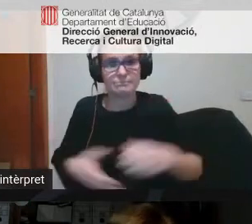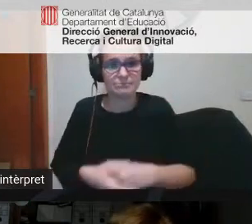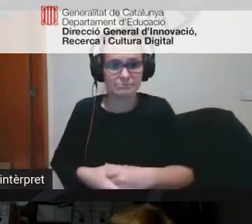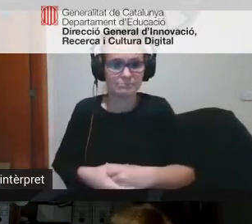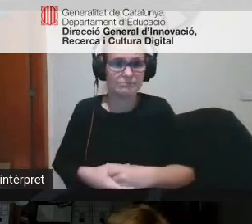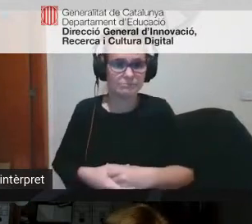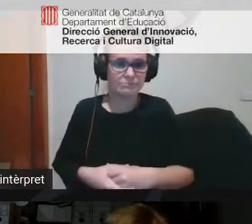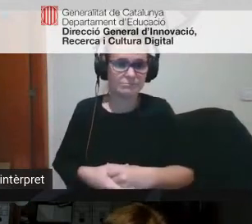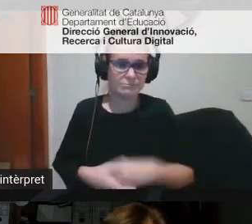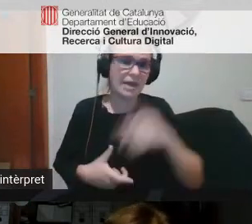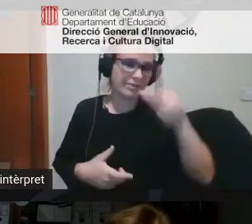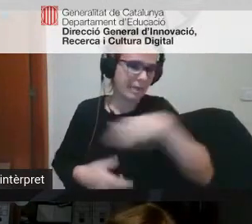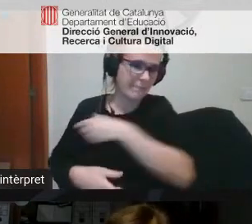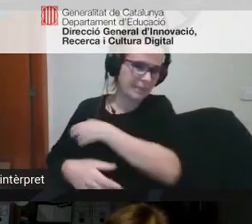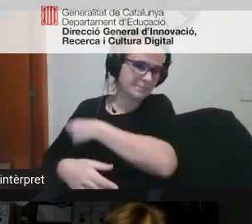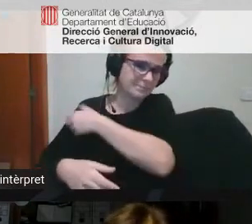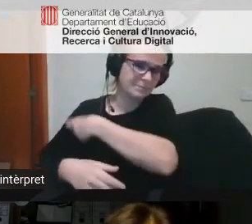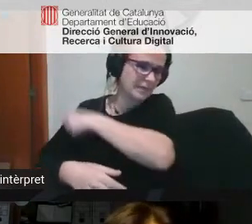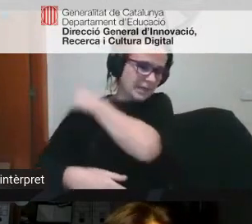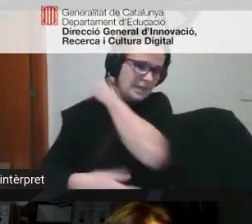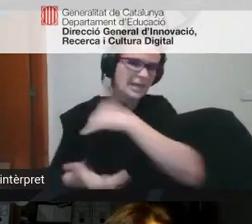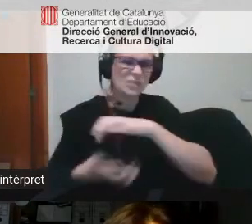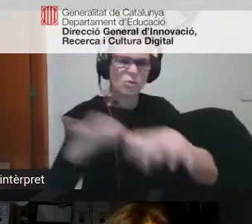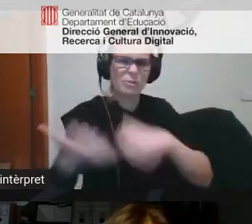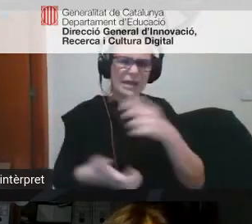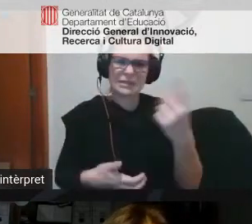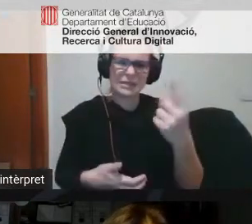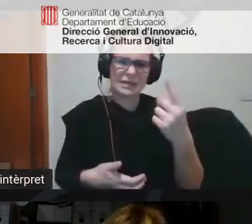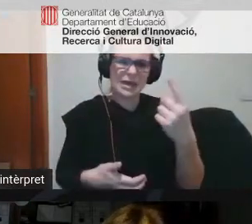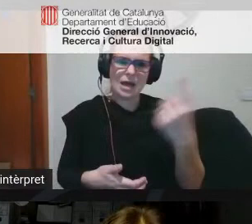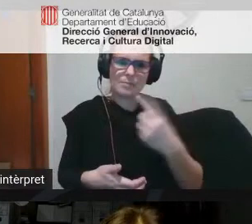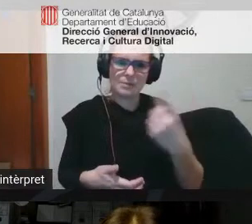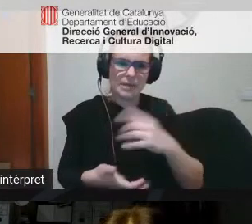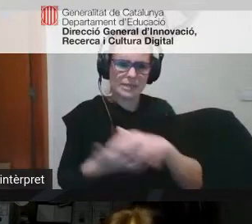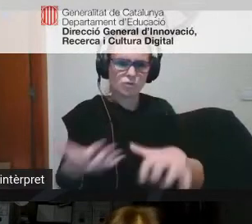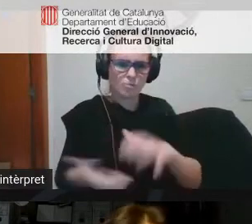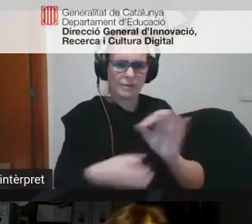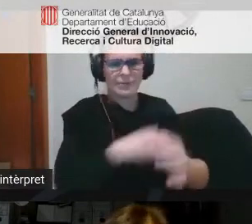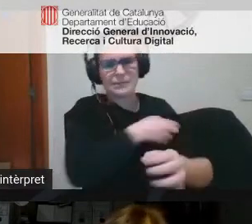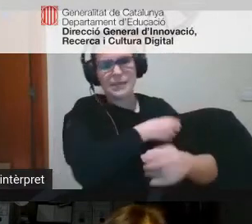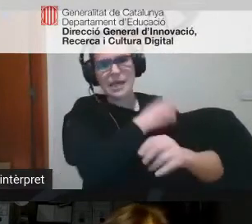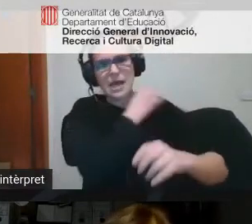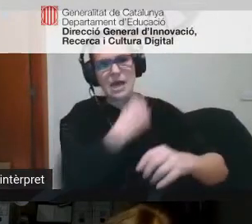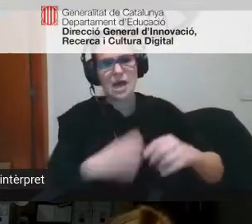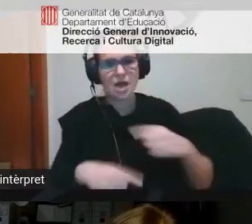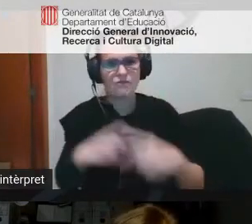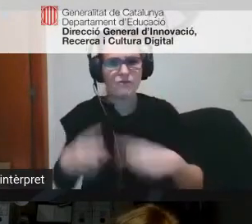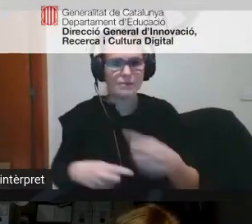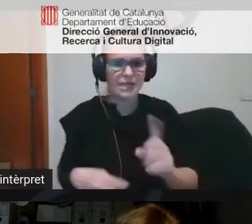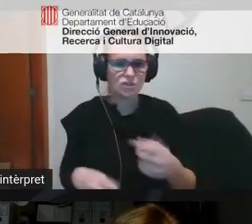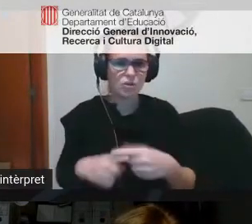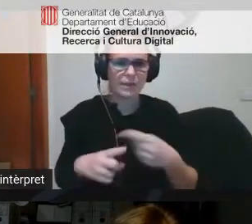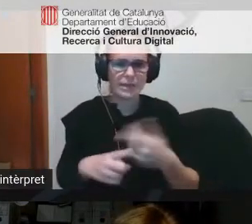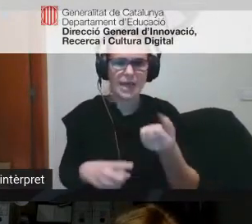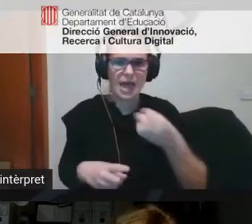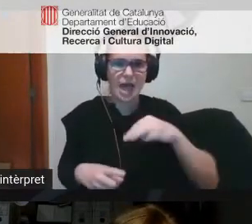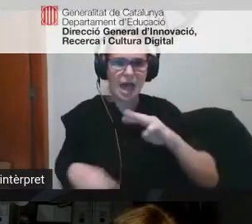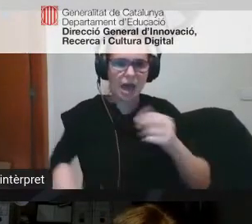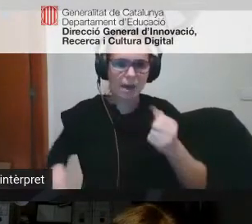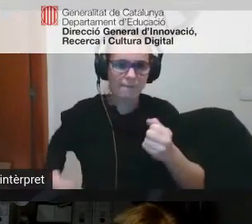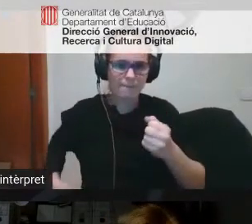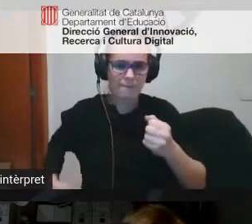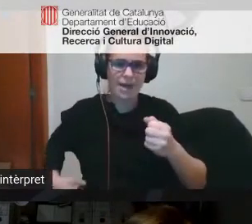doncs també també va ser complicada primària famílies no perquè hi l'AMPA en el nostre